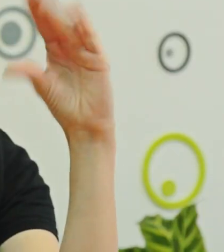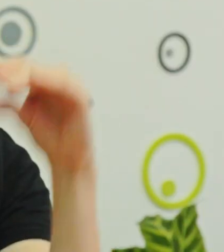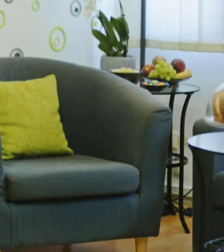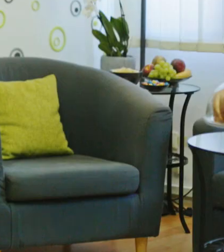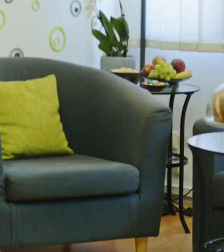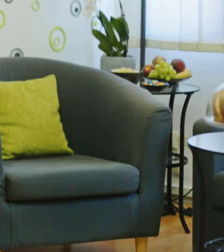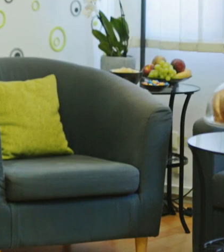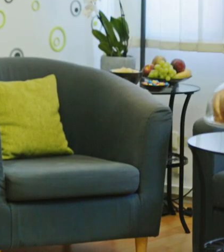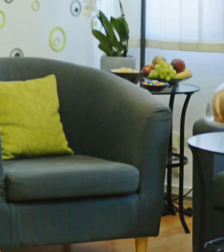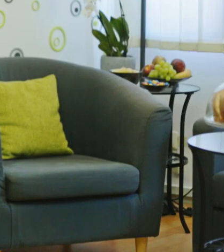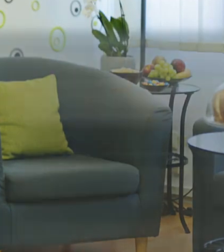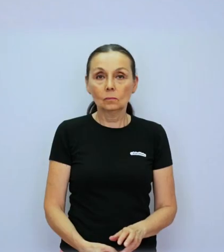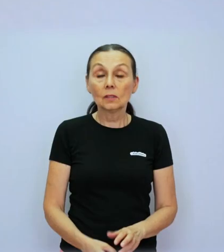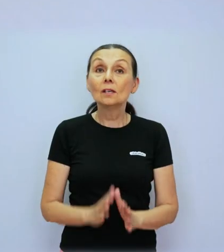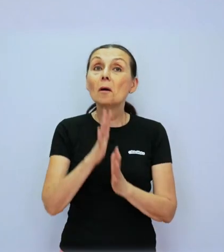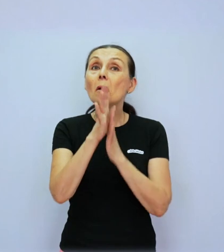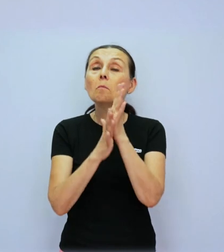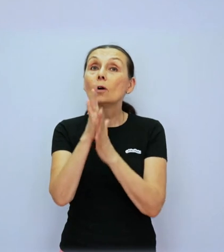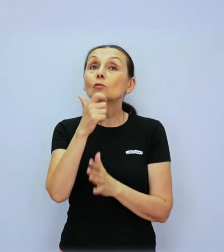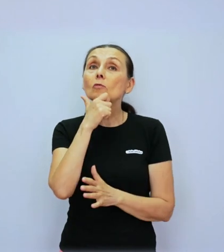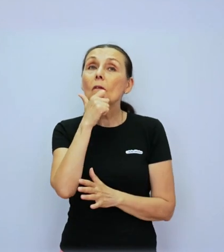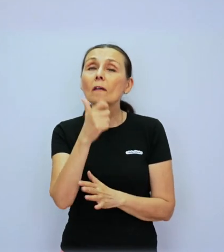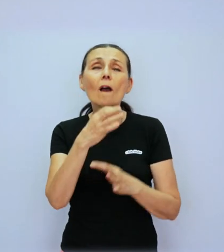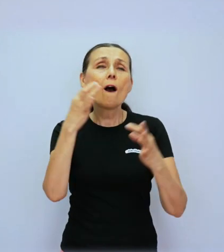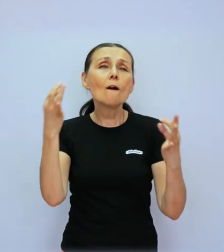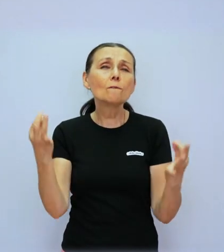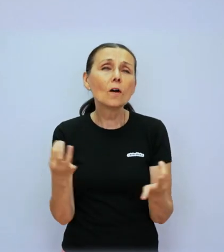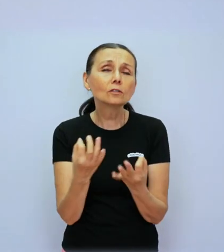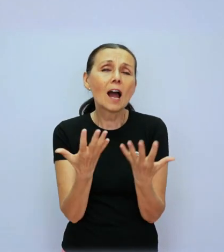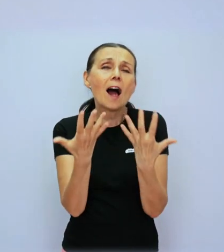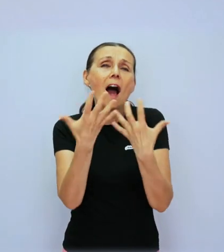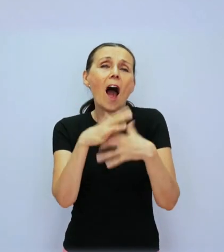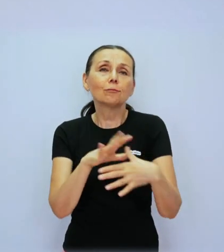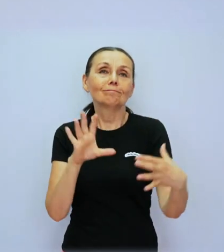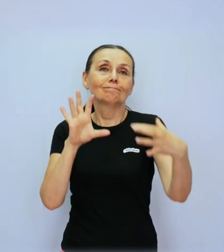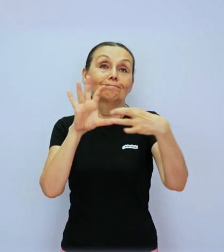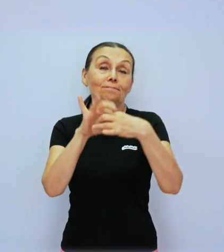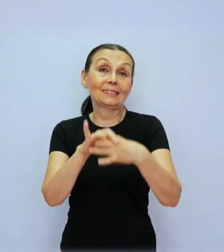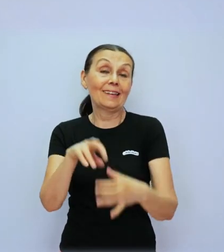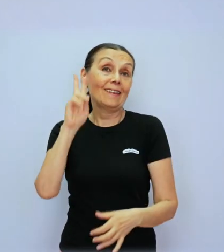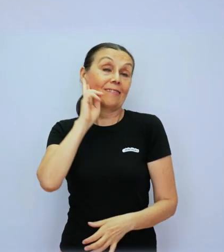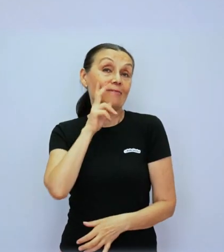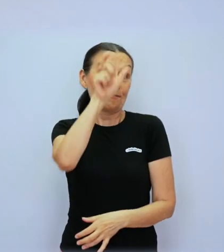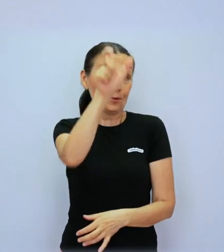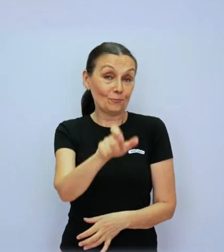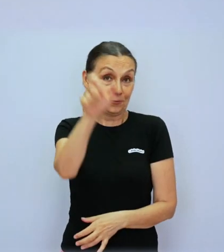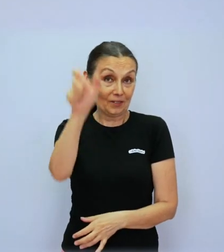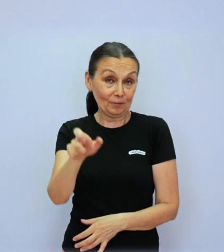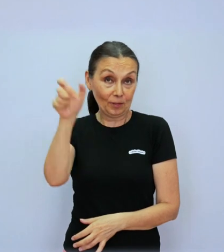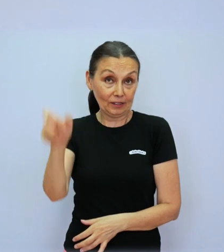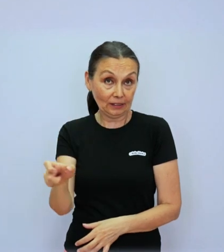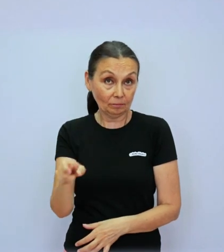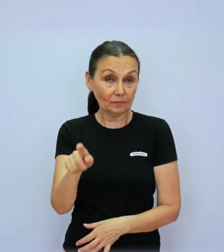večer, dobrú noc. Posunkový jazyk je niečo, čo sa nám okamžite spája s ľuďmi so sluchovým